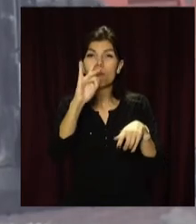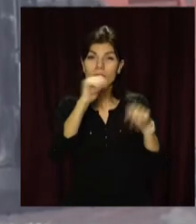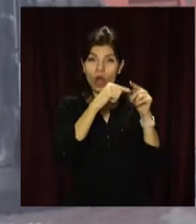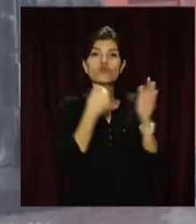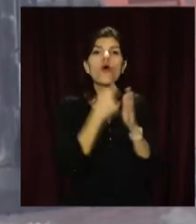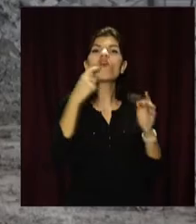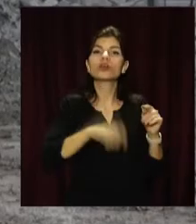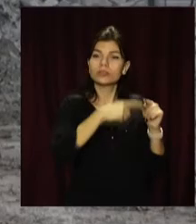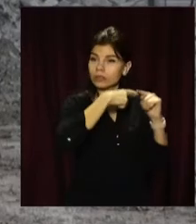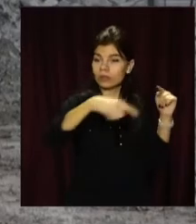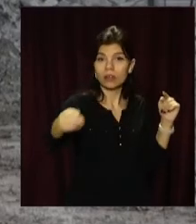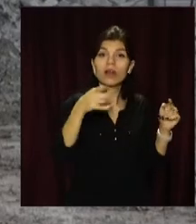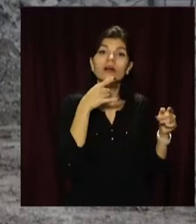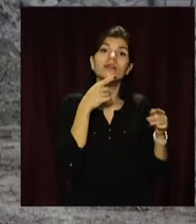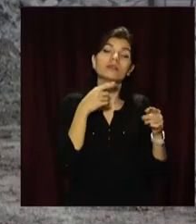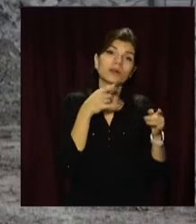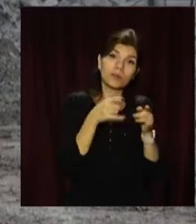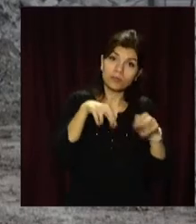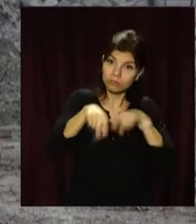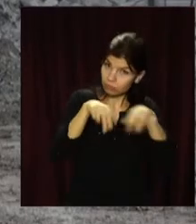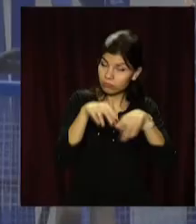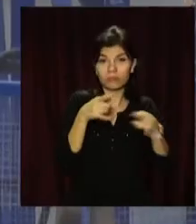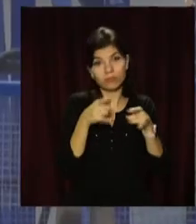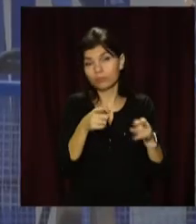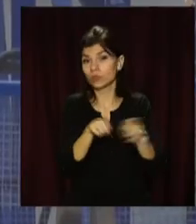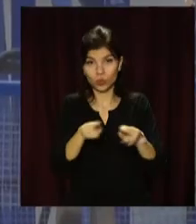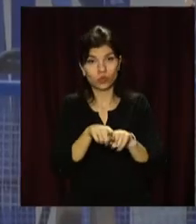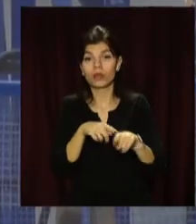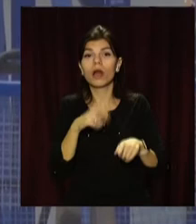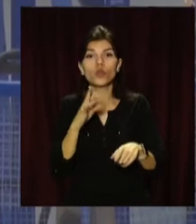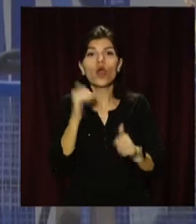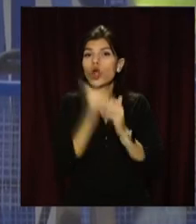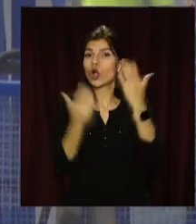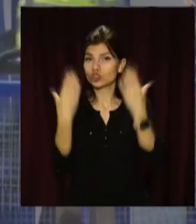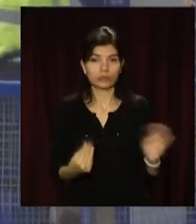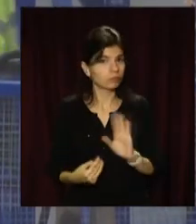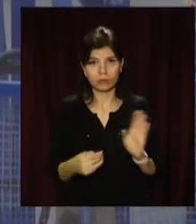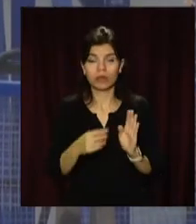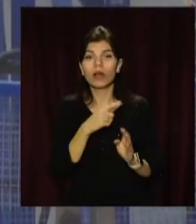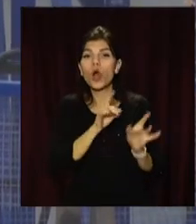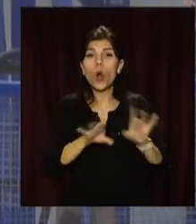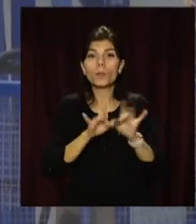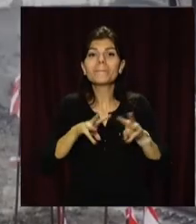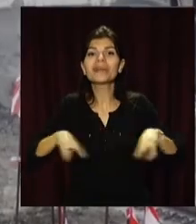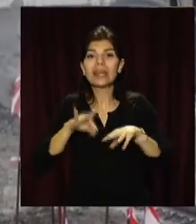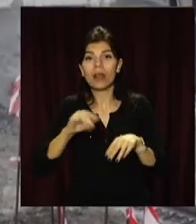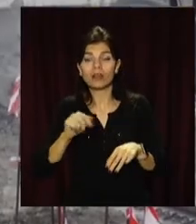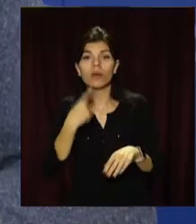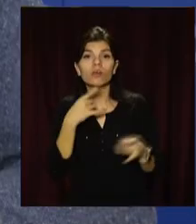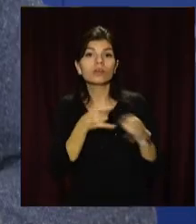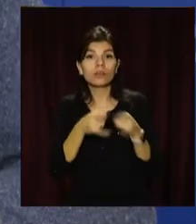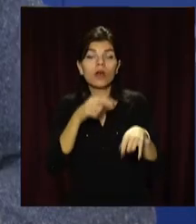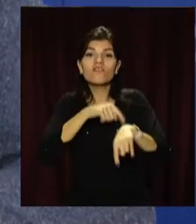пішоходів. Але таке обмеження діятиме не щодня, пояснюють у міськраді. Рух громадського транспорту на цей проміжок часу теж скоригують.